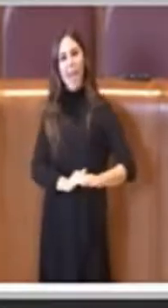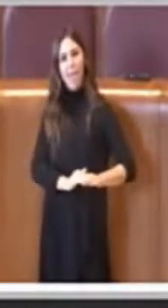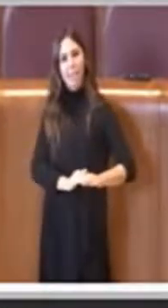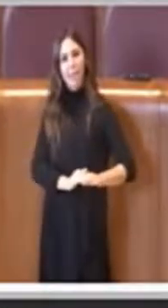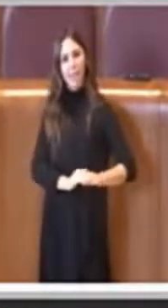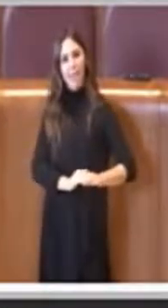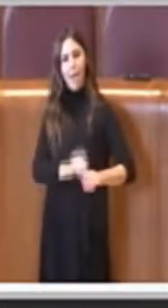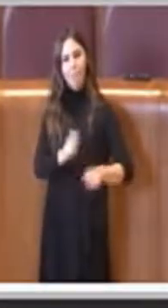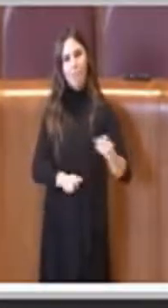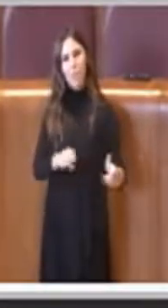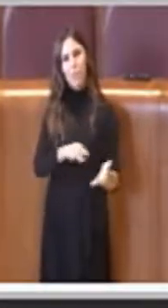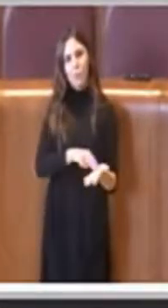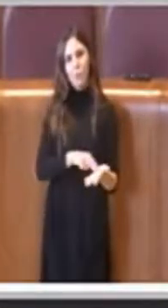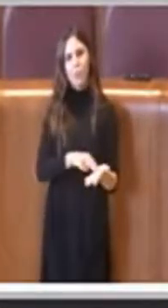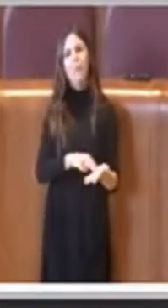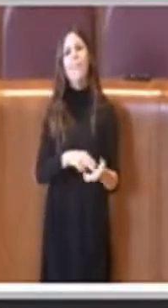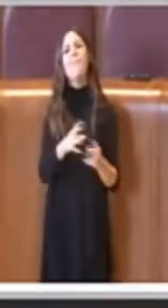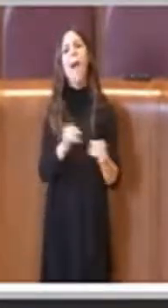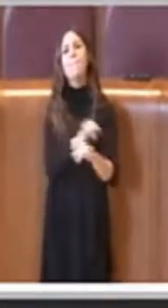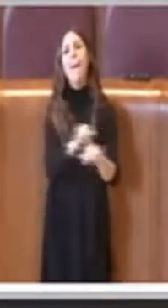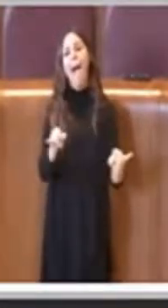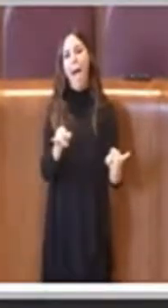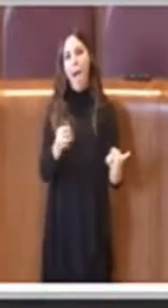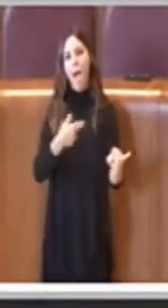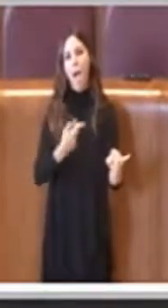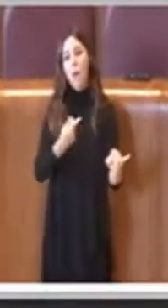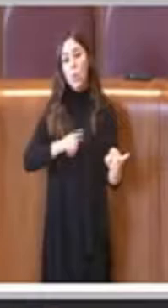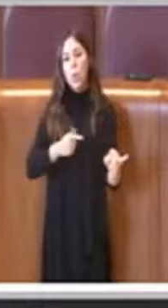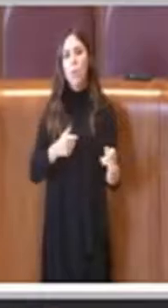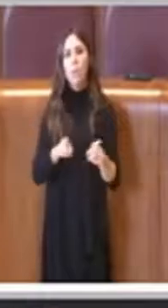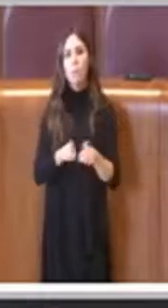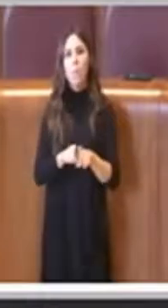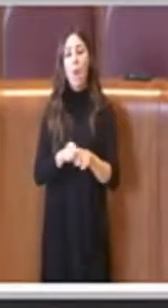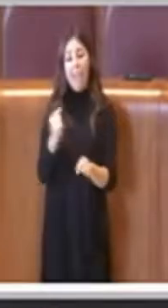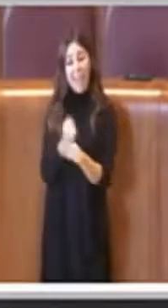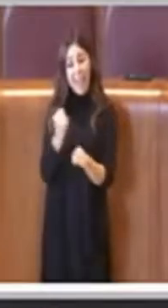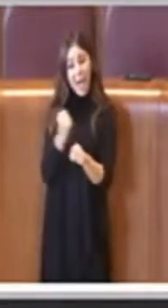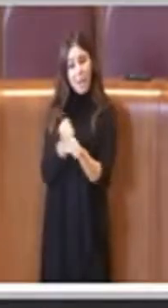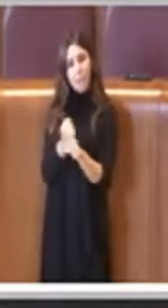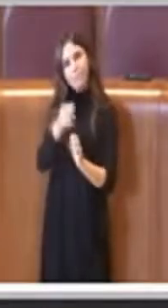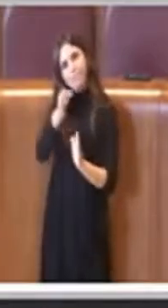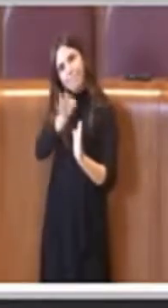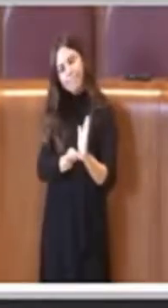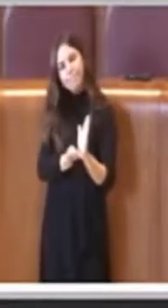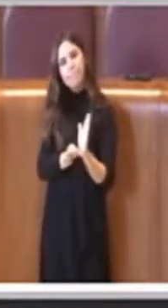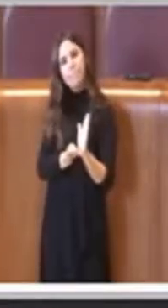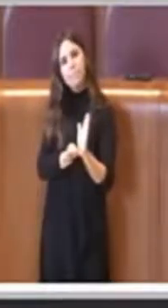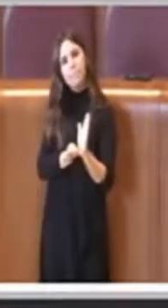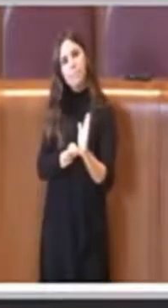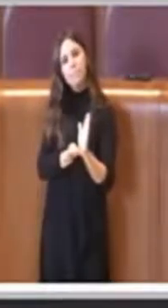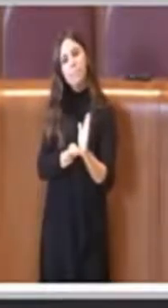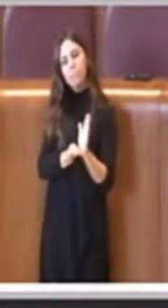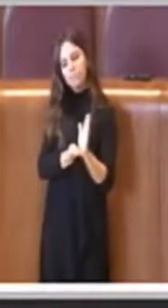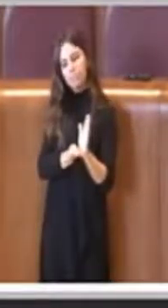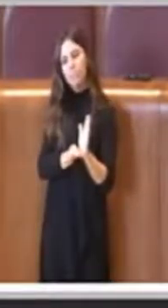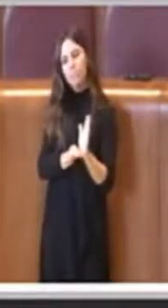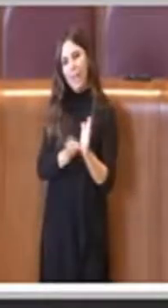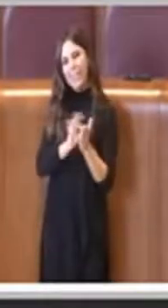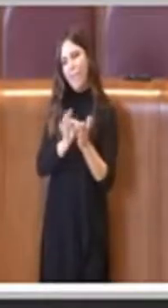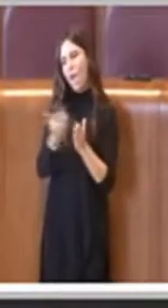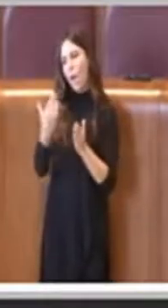Perciò ci dobbiamo barcamenare su una normativa vecchia, su una normativa molto datata che